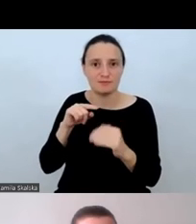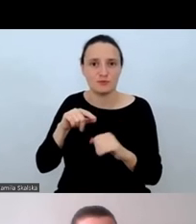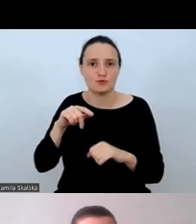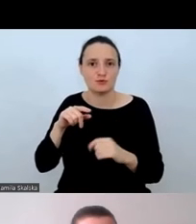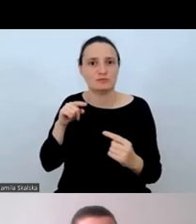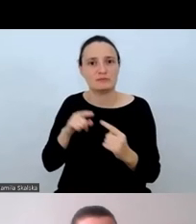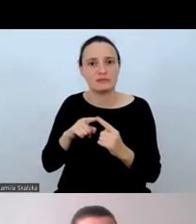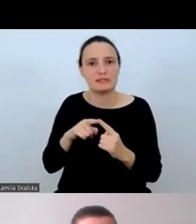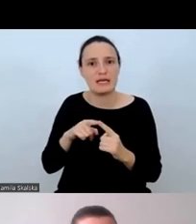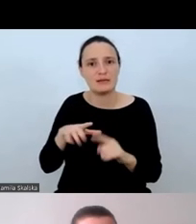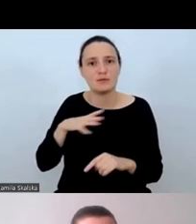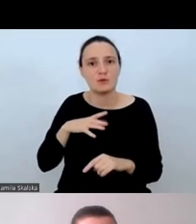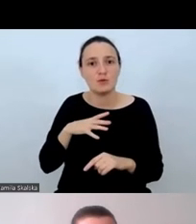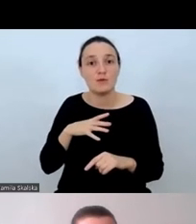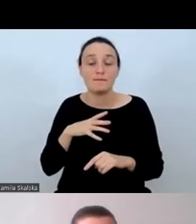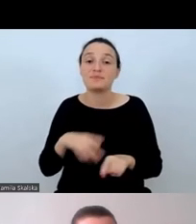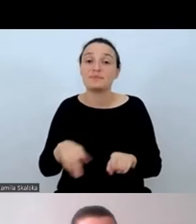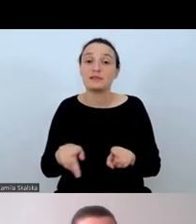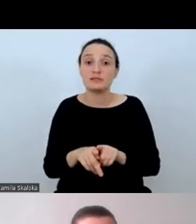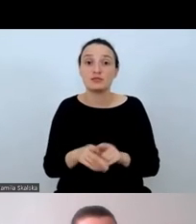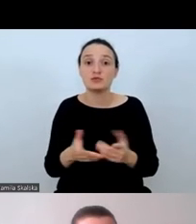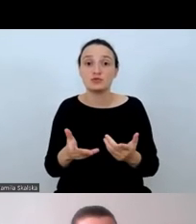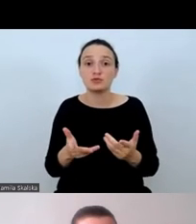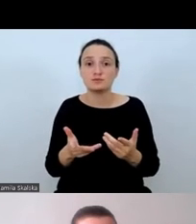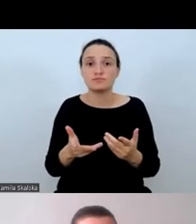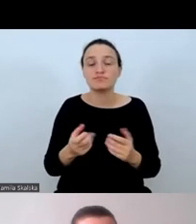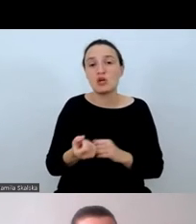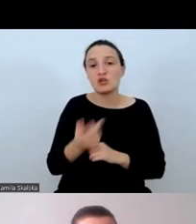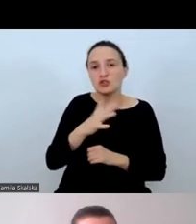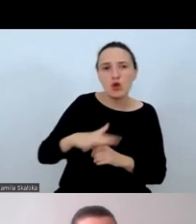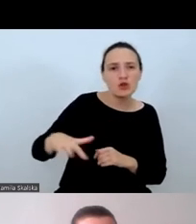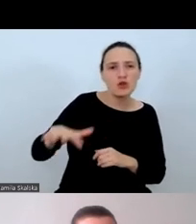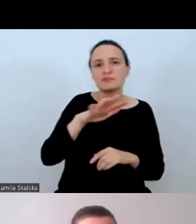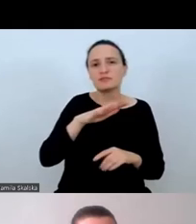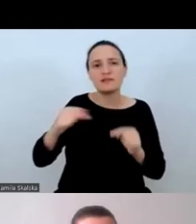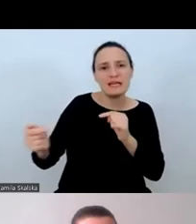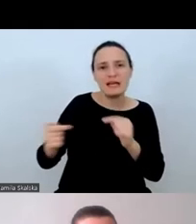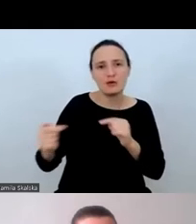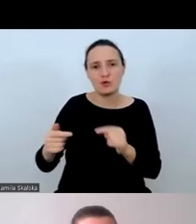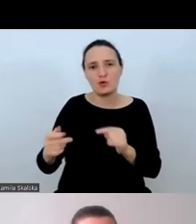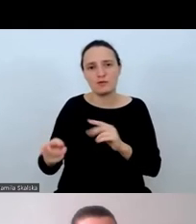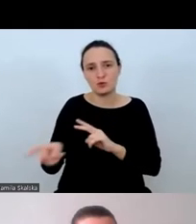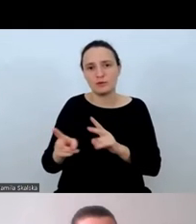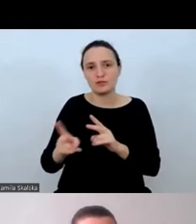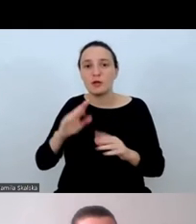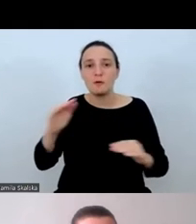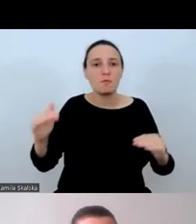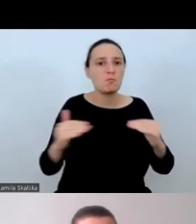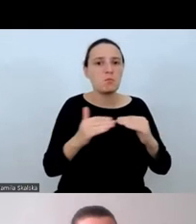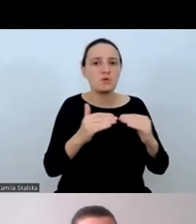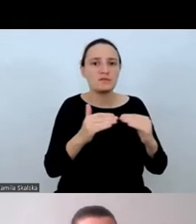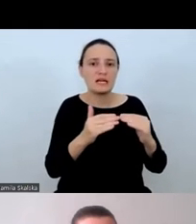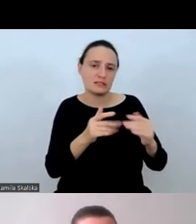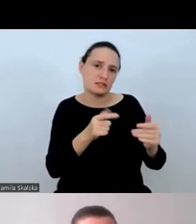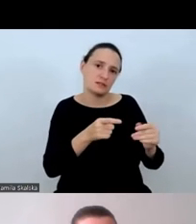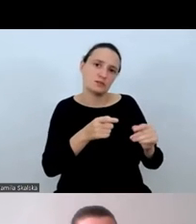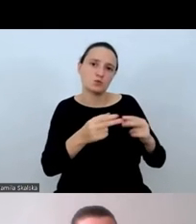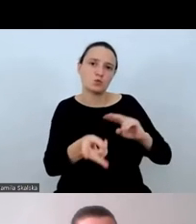to tłumaczenie środowiskowe, dialogowe i z tłumaczeniem symultanicznym.